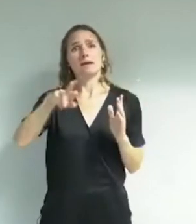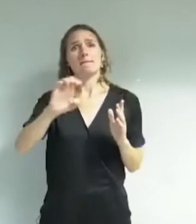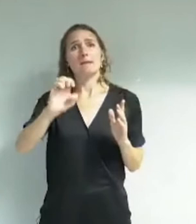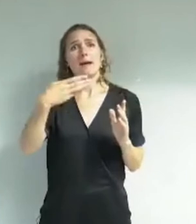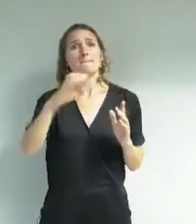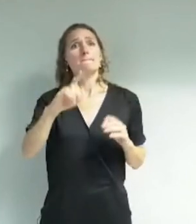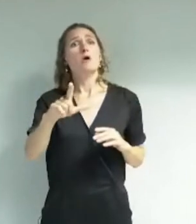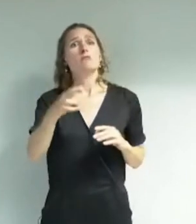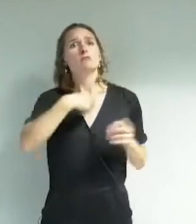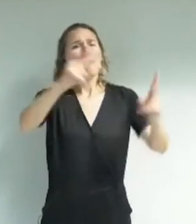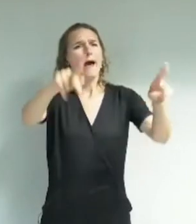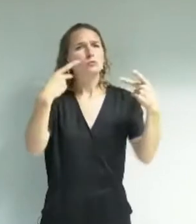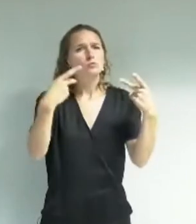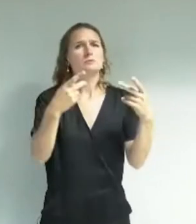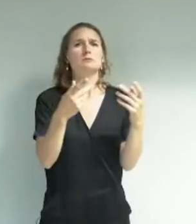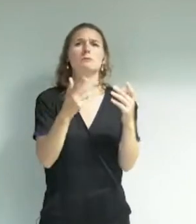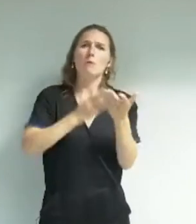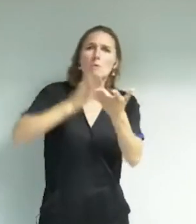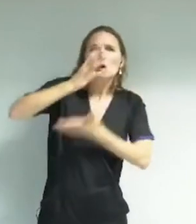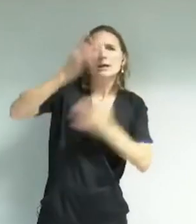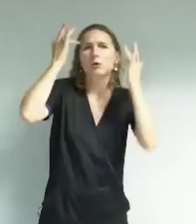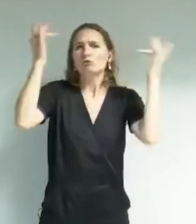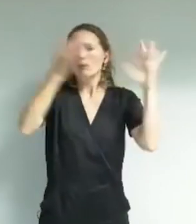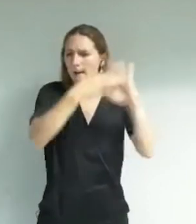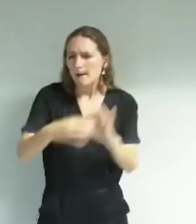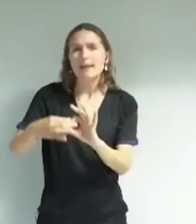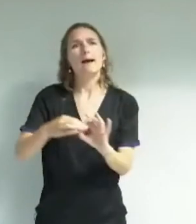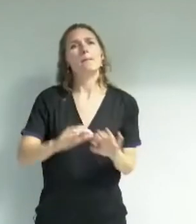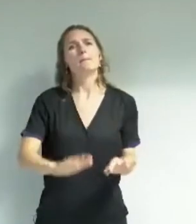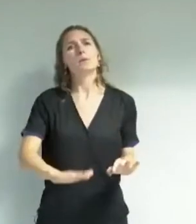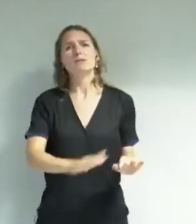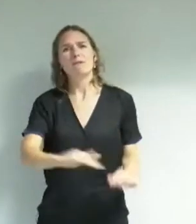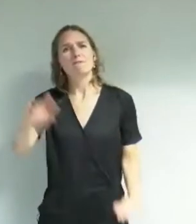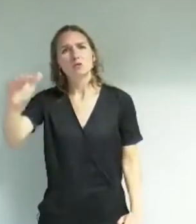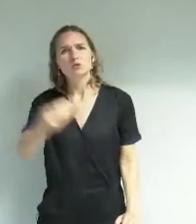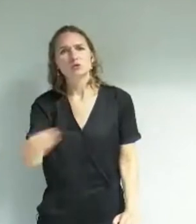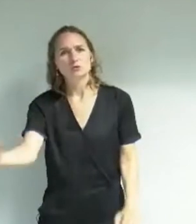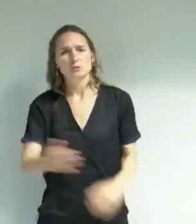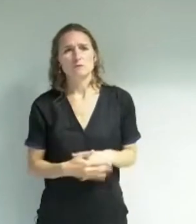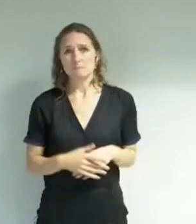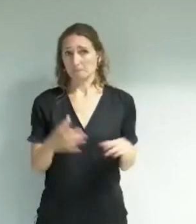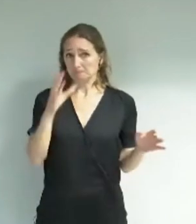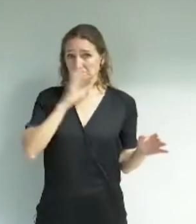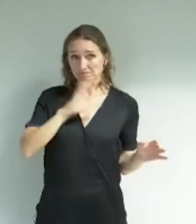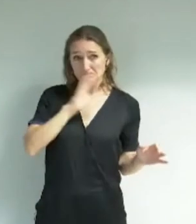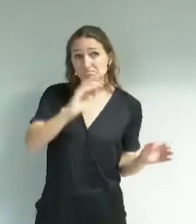enfance. Nous sommes très impatients de pouvoir connaître plus en détail ce projet et pouvoir voter dessus.